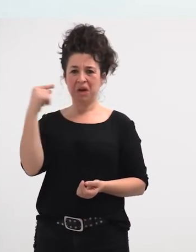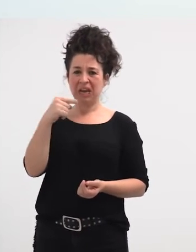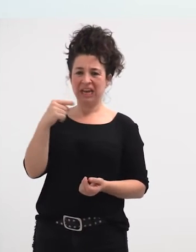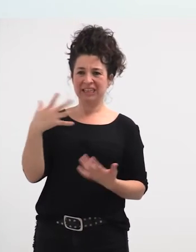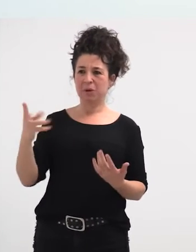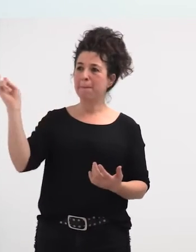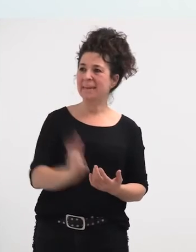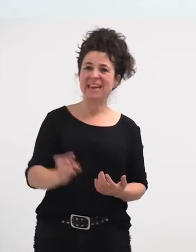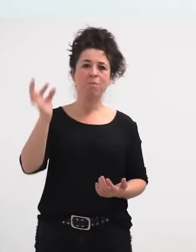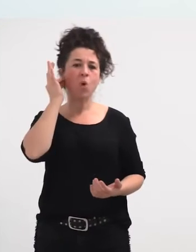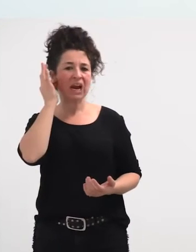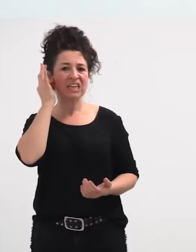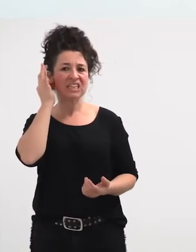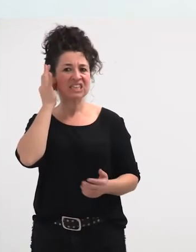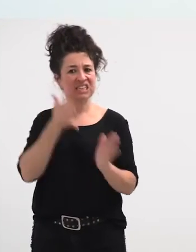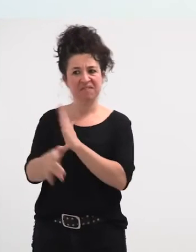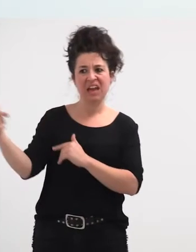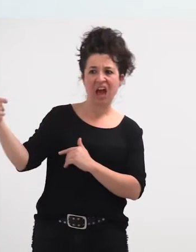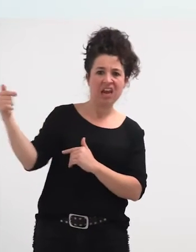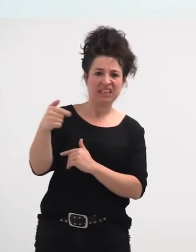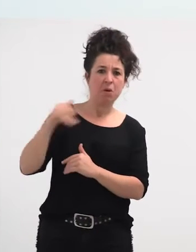kebienen las mujeres, ezo es malo,